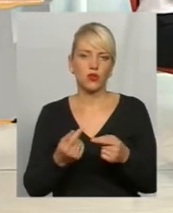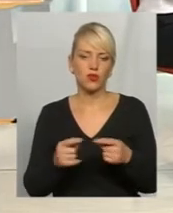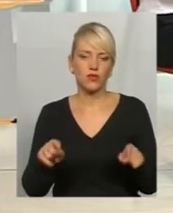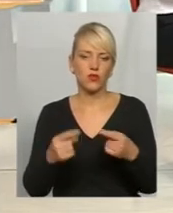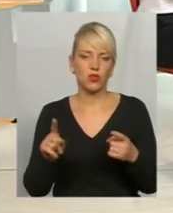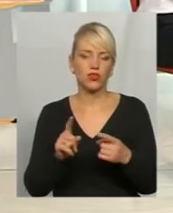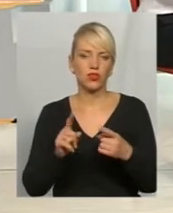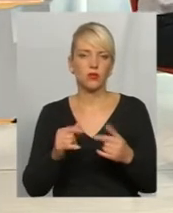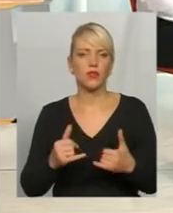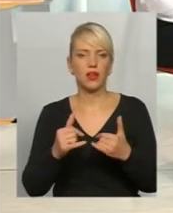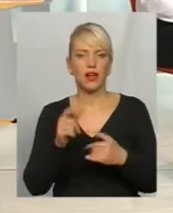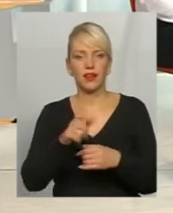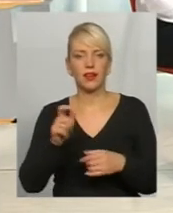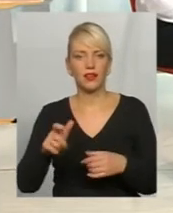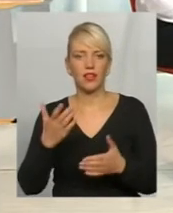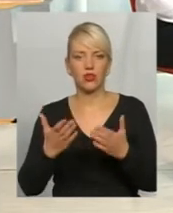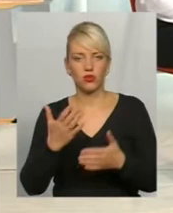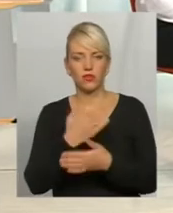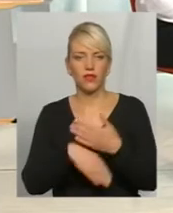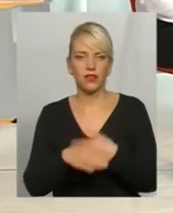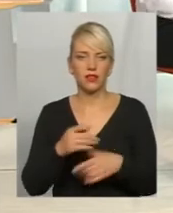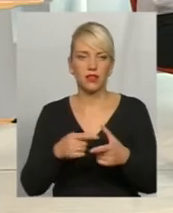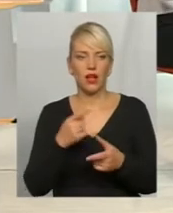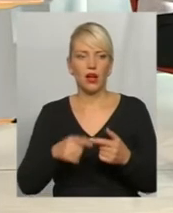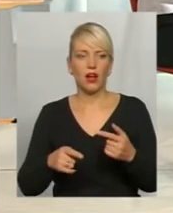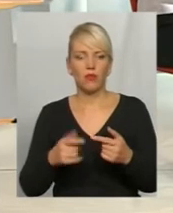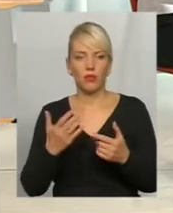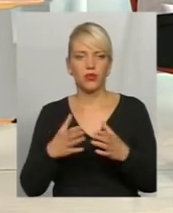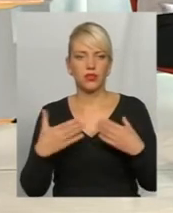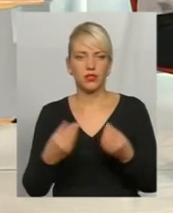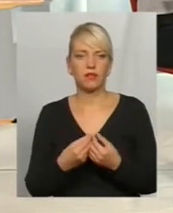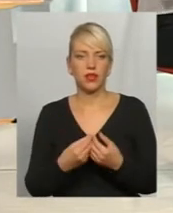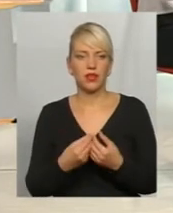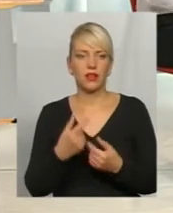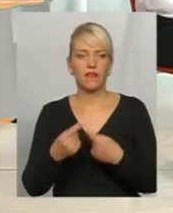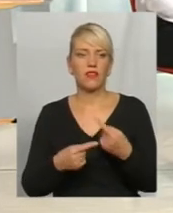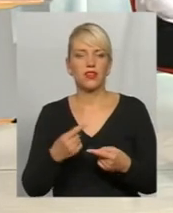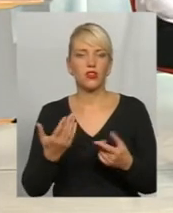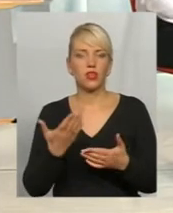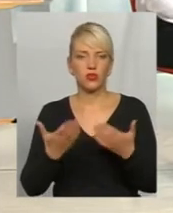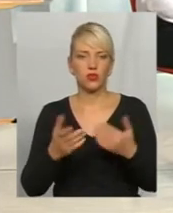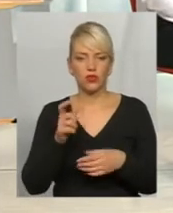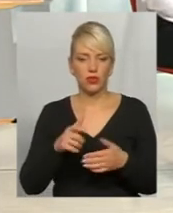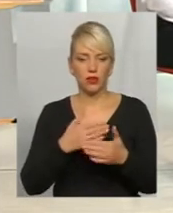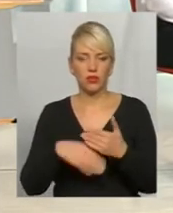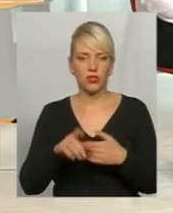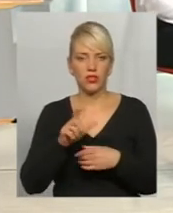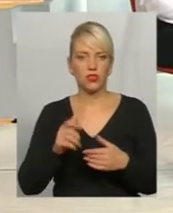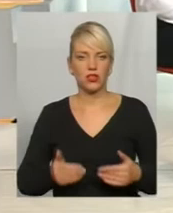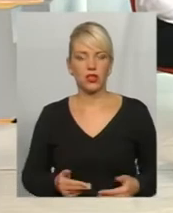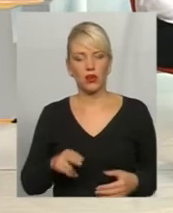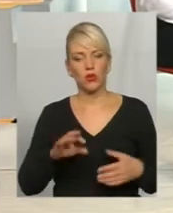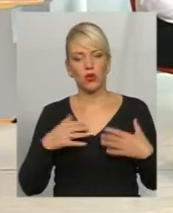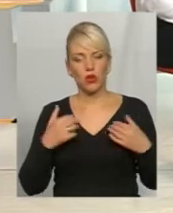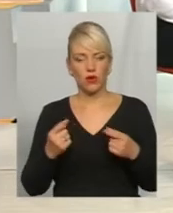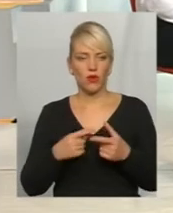них самих в разі інвалідності або для їх сімей. Наслідок, якщо людина прийшла з життя, по здоров'ю або